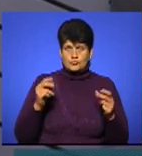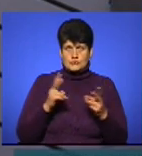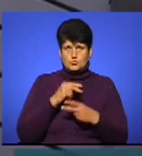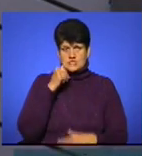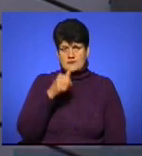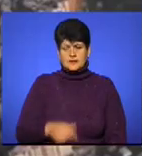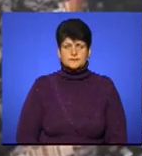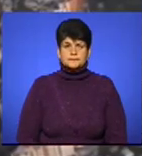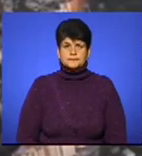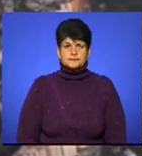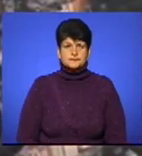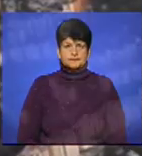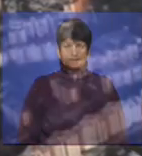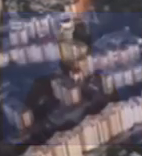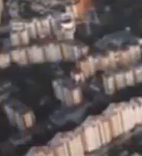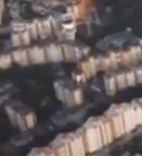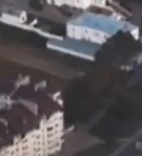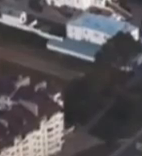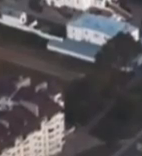Дякую.